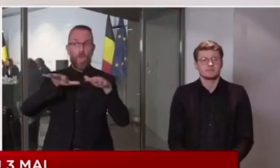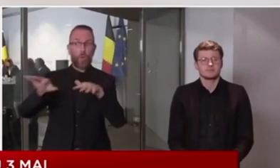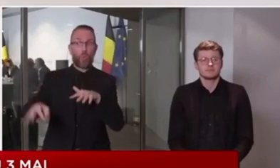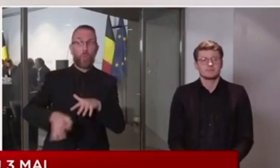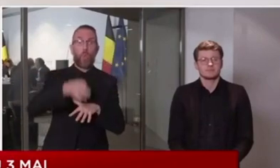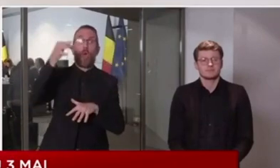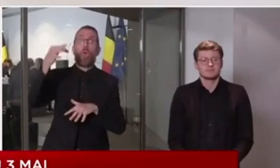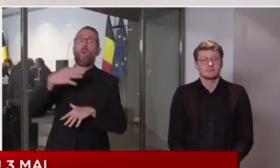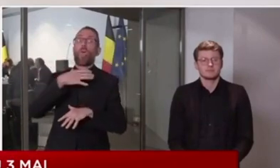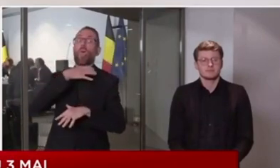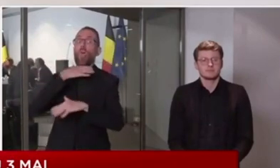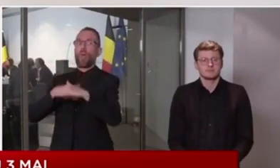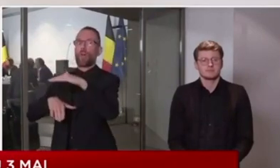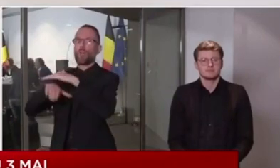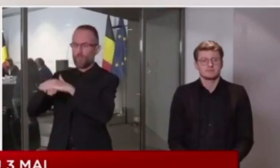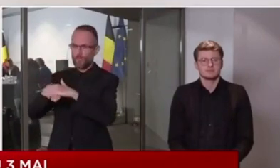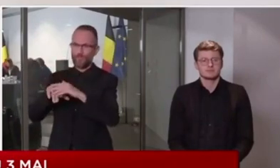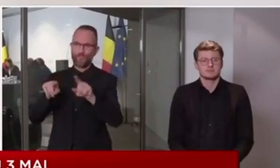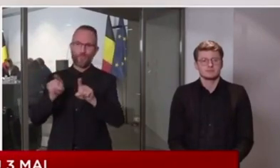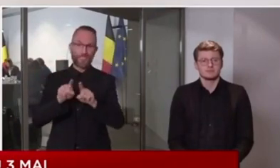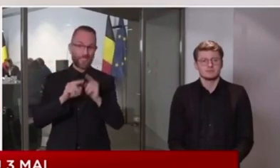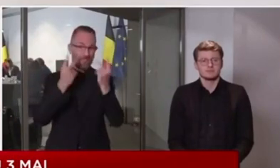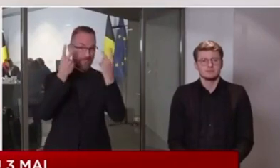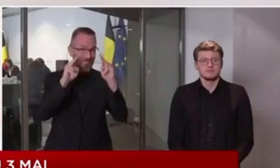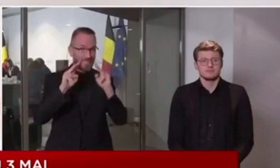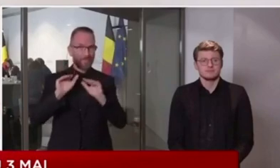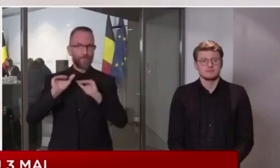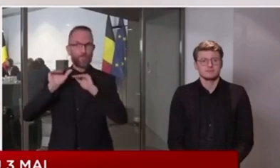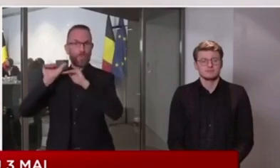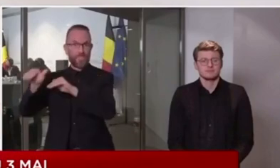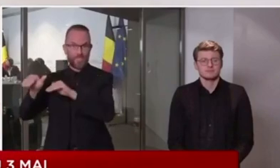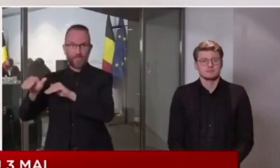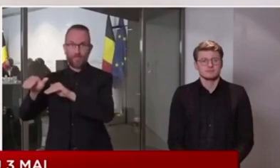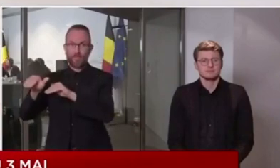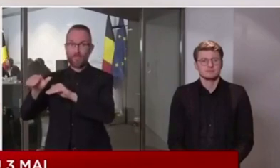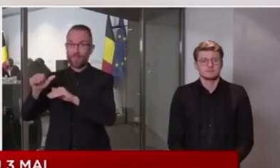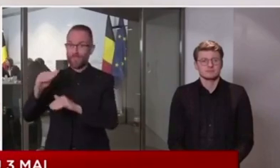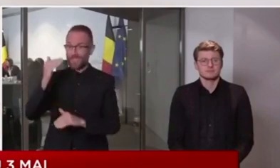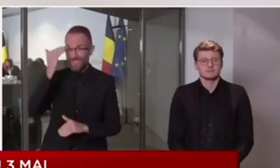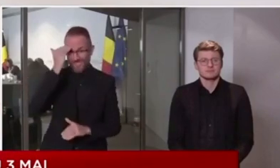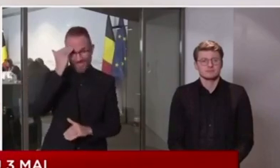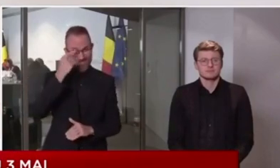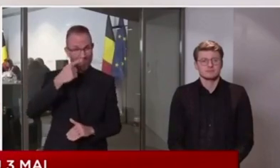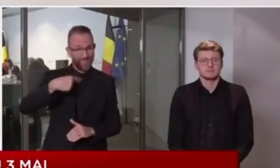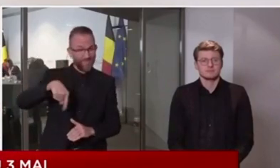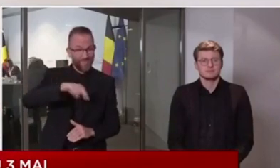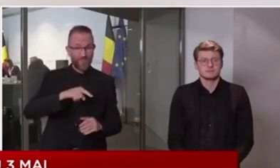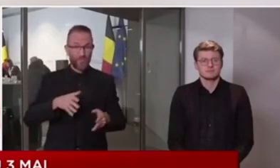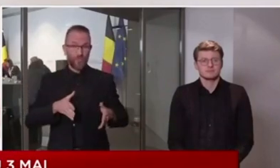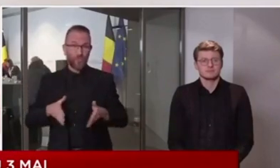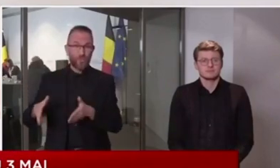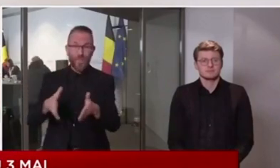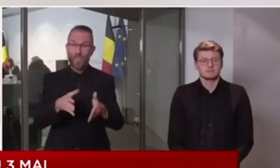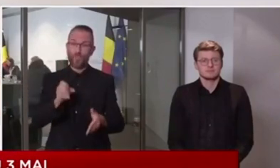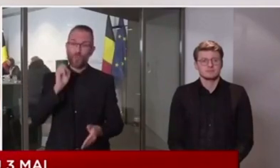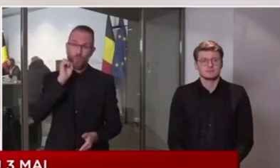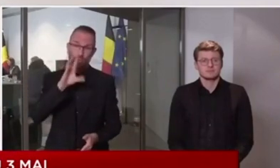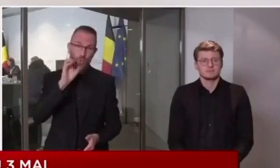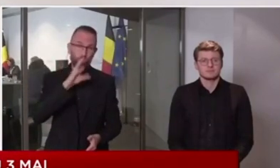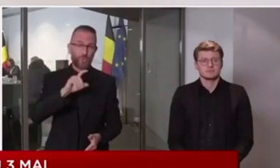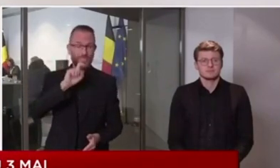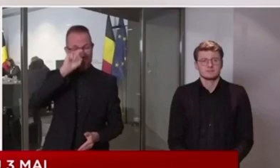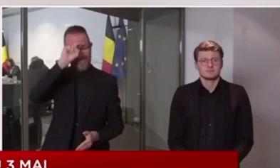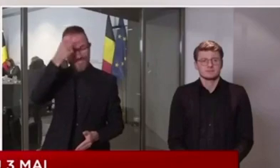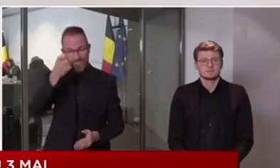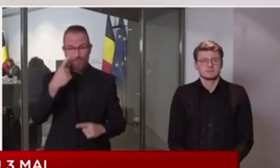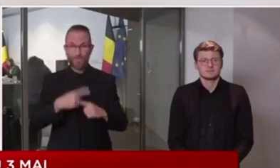vous est demandé au quotidien est ardu, mais c'est à la mesure de la situation exceptionnelle que nous vivons en Belgique et à travers